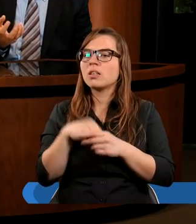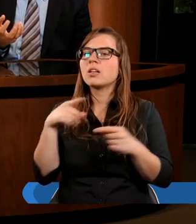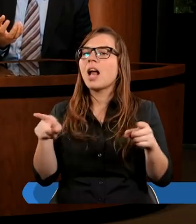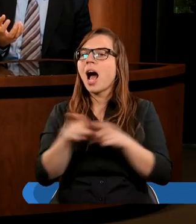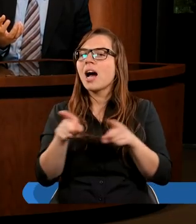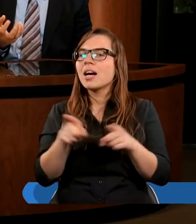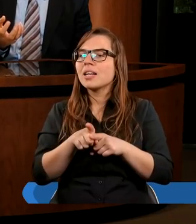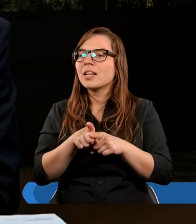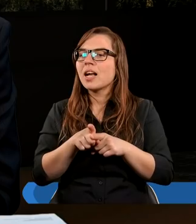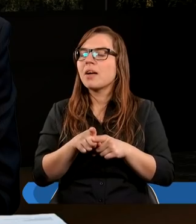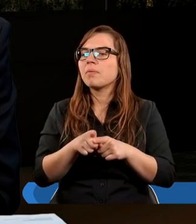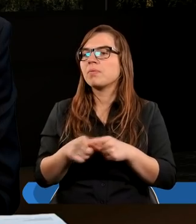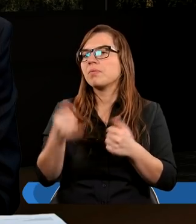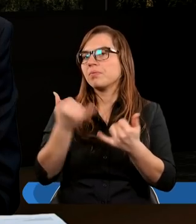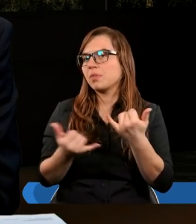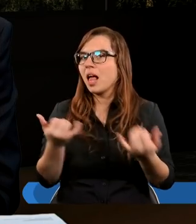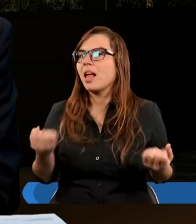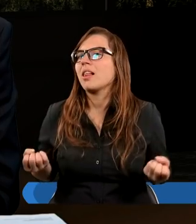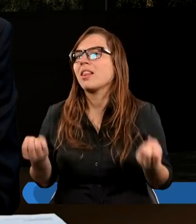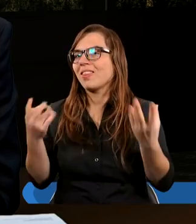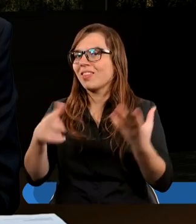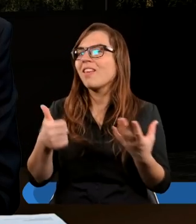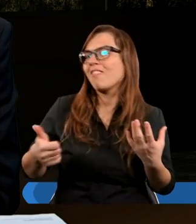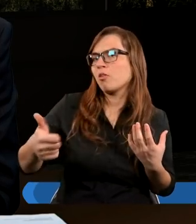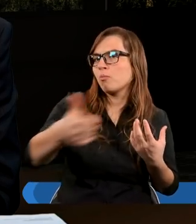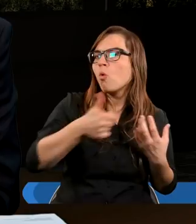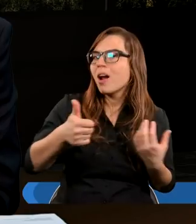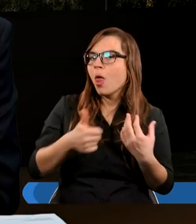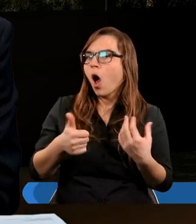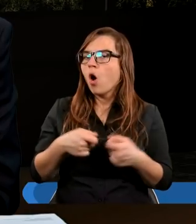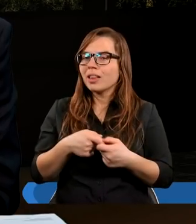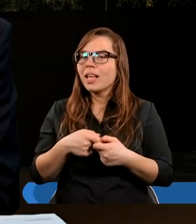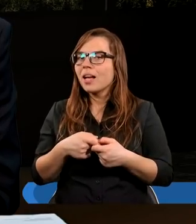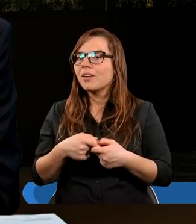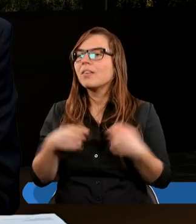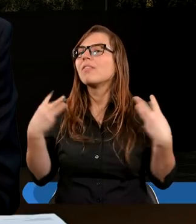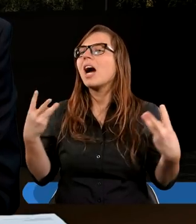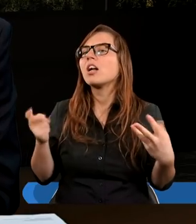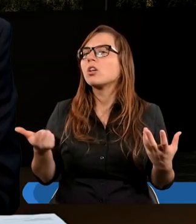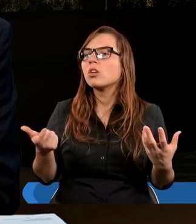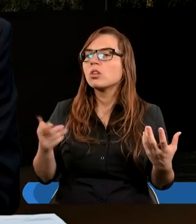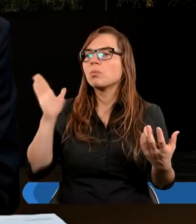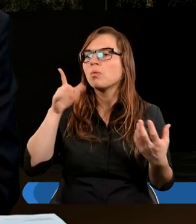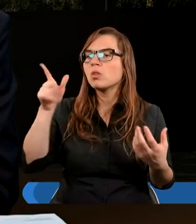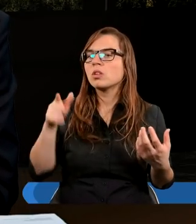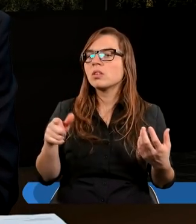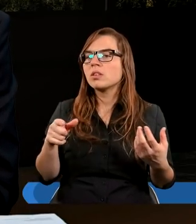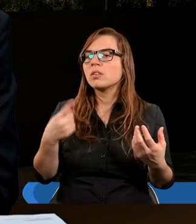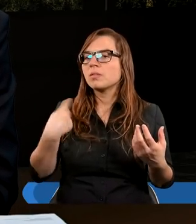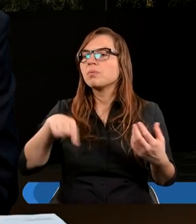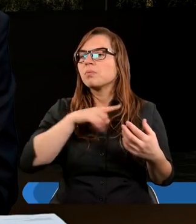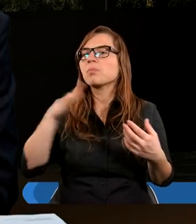I tak samo, jeżeli tworzymy teraz wspólnotę, to najważniejsza jest obecność Pana Boga. Znaczy, mówiąc, właśnie